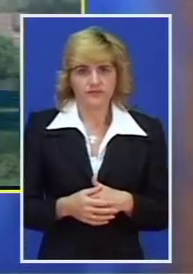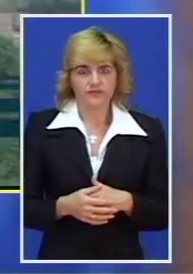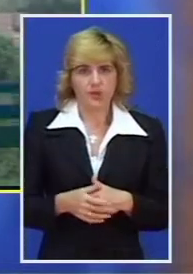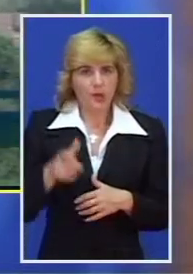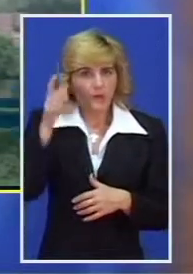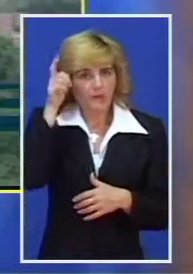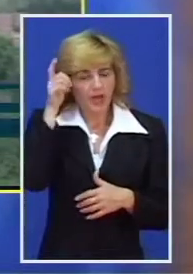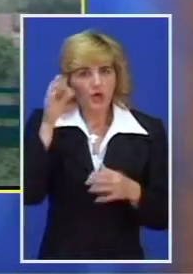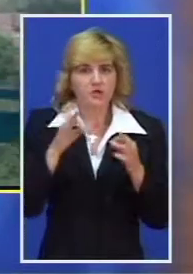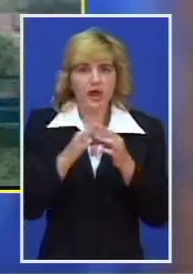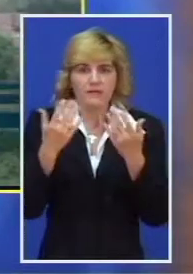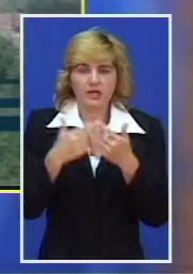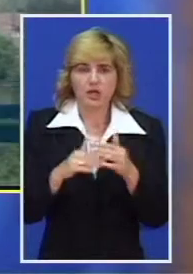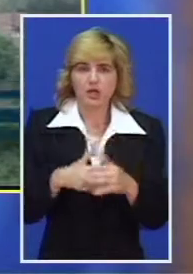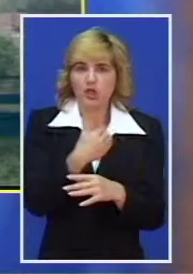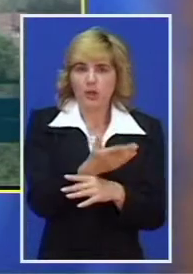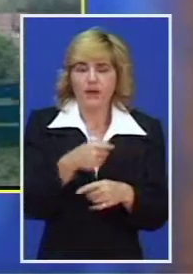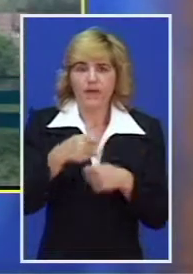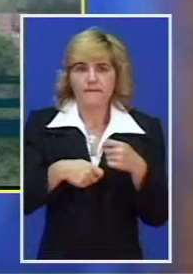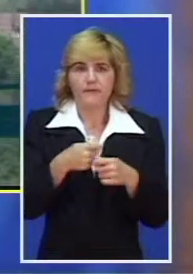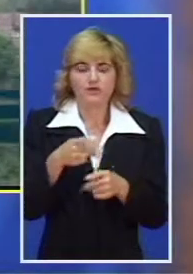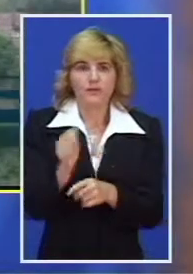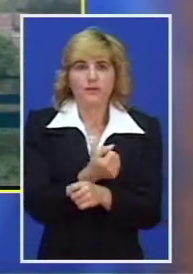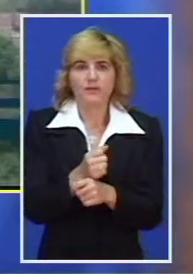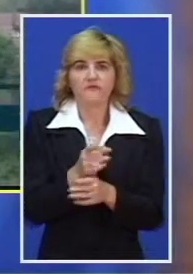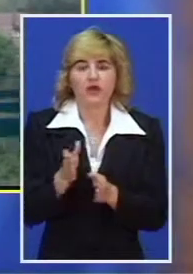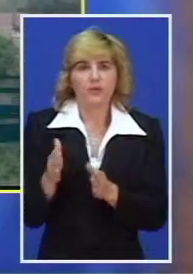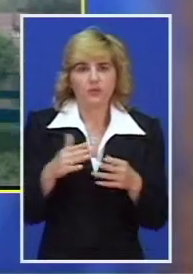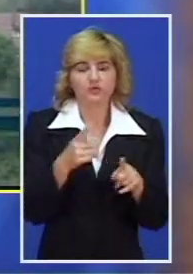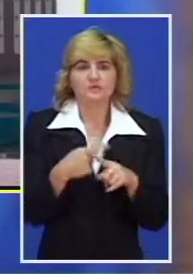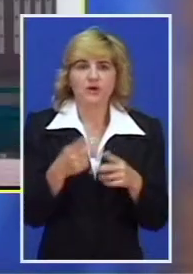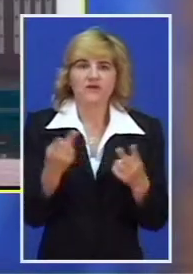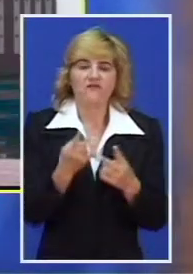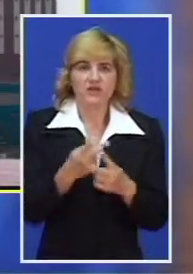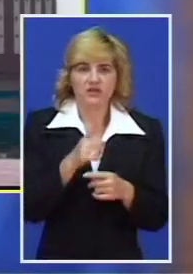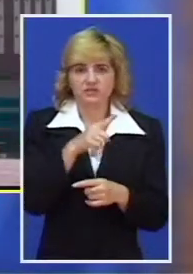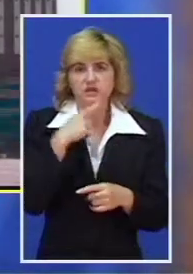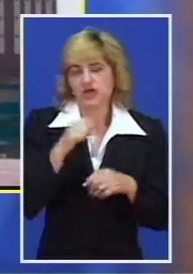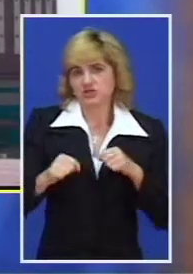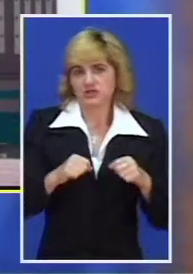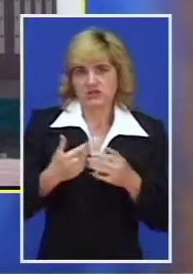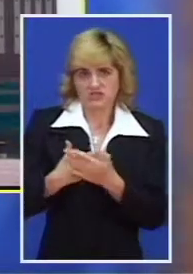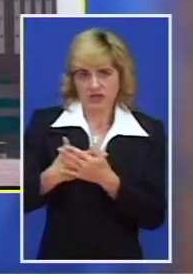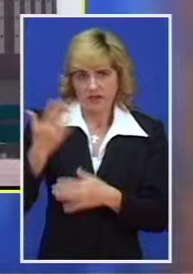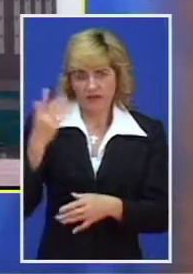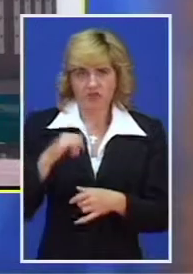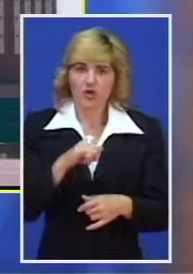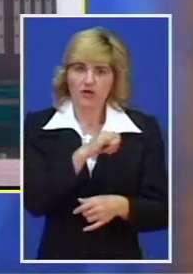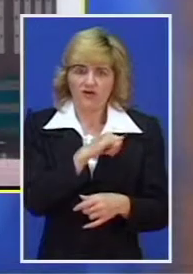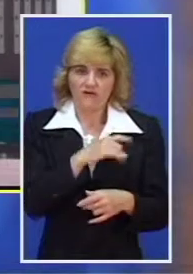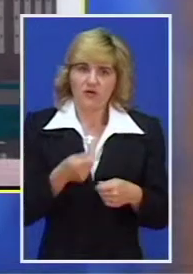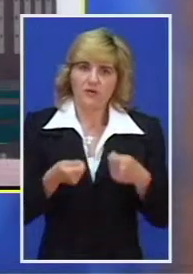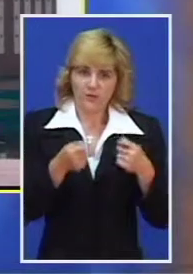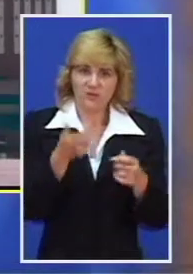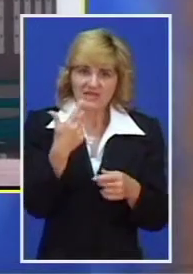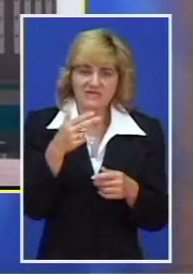Beogradska Alpina dobila posao rekonstrukcije lokalnih puteva zbog ekonomičnosti, kaže u Direkciji za izgradnju grada. Subotički Vojput ponudio